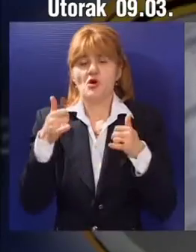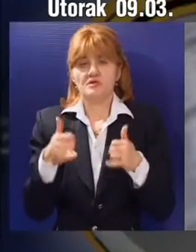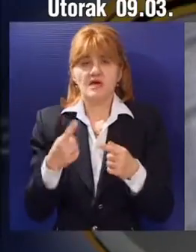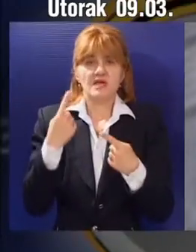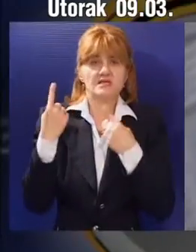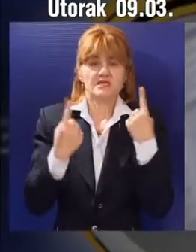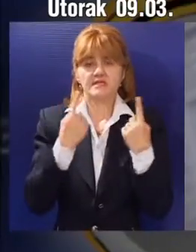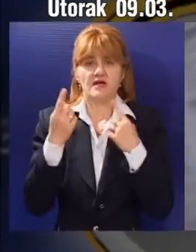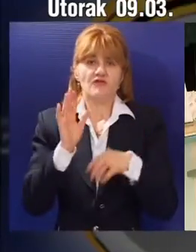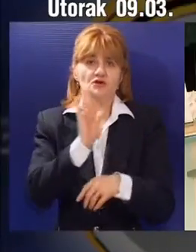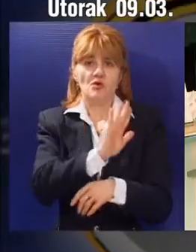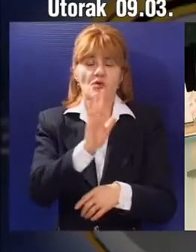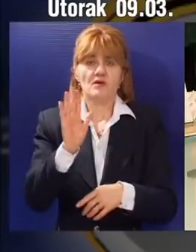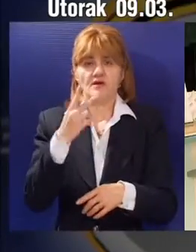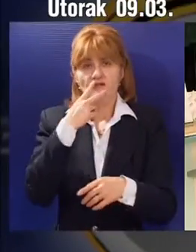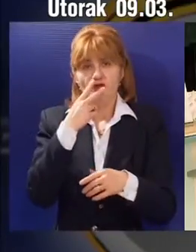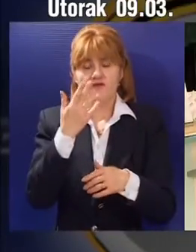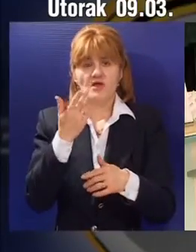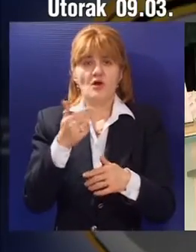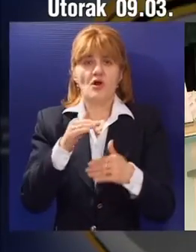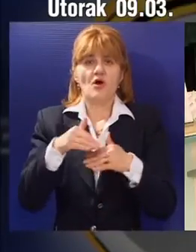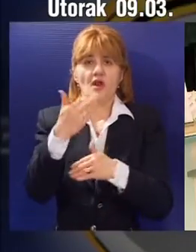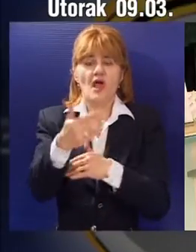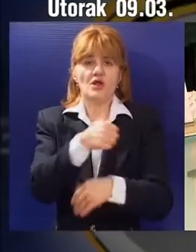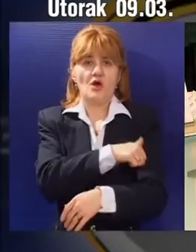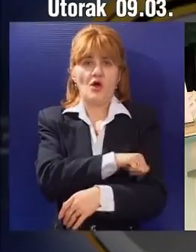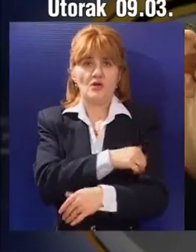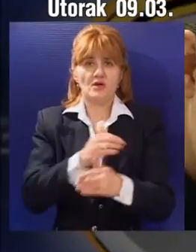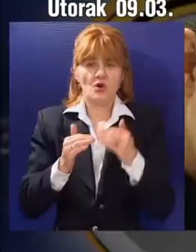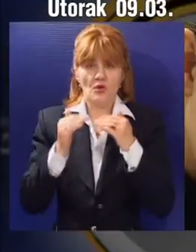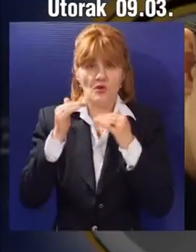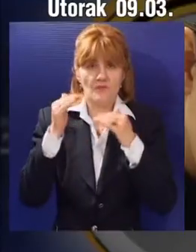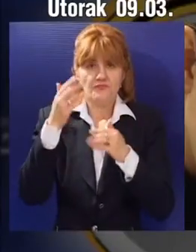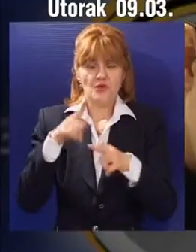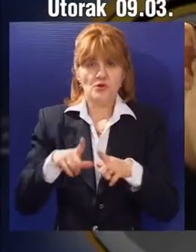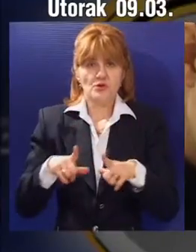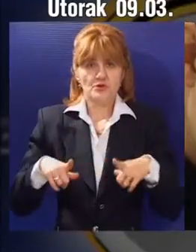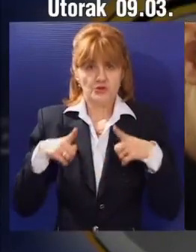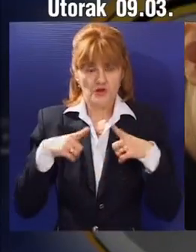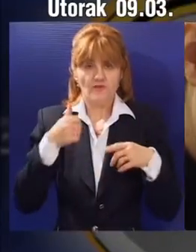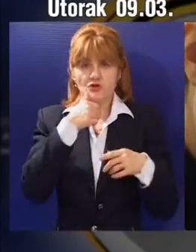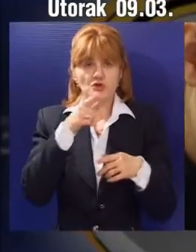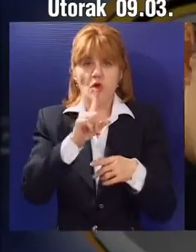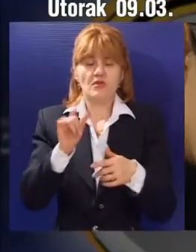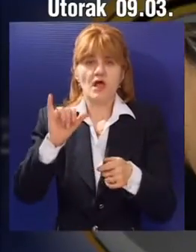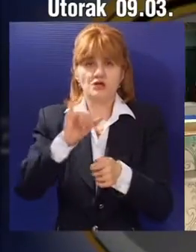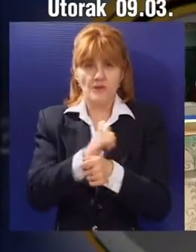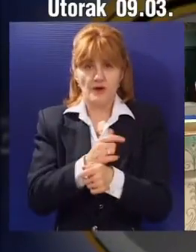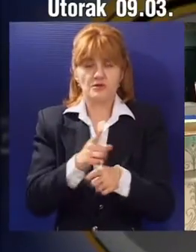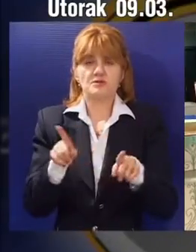sada, pre svega, od njihove procene kretanja kursa u narednih godinu dana. Ono što je sigurno i u čemu nećete pogrešiti,